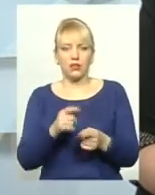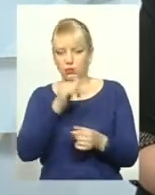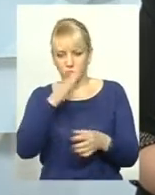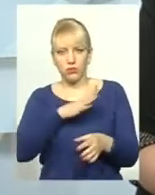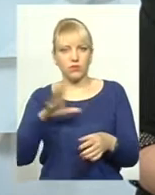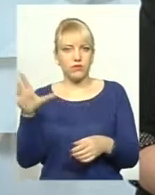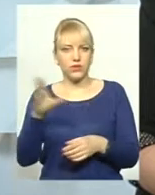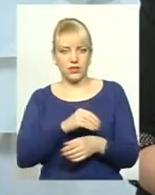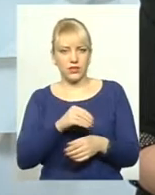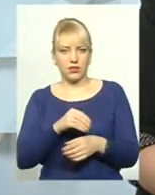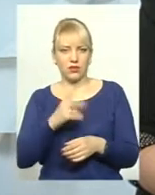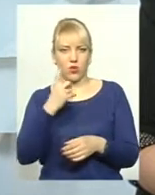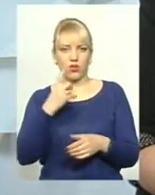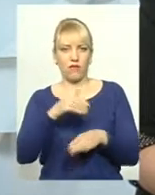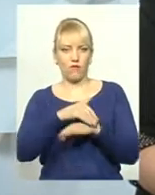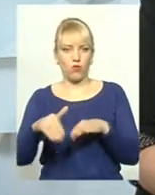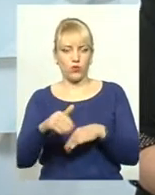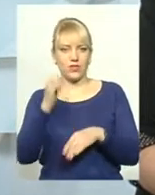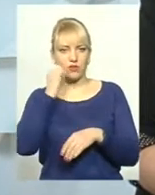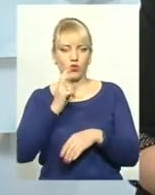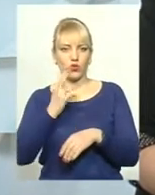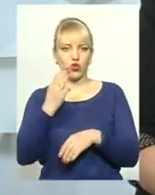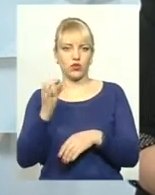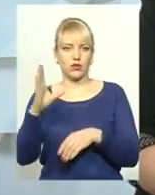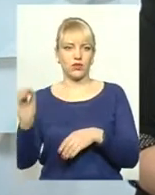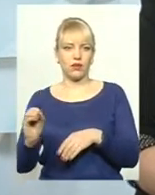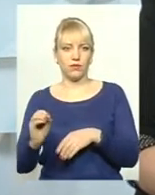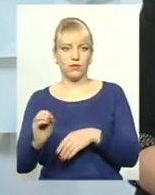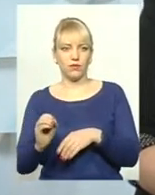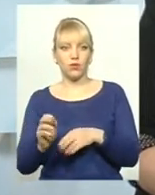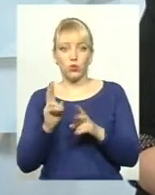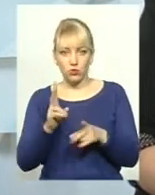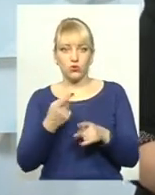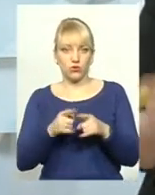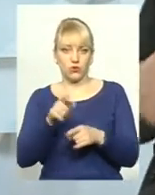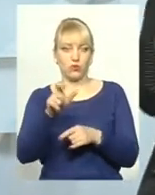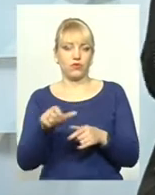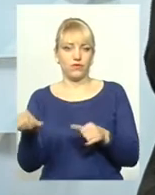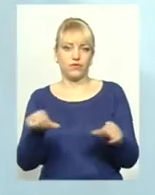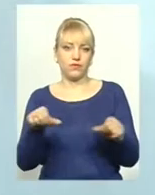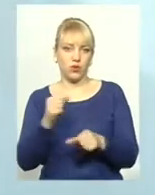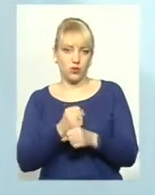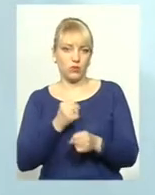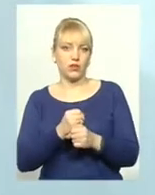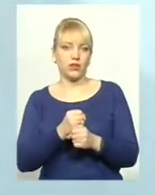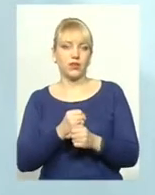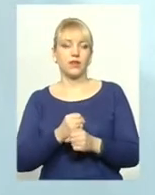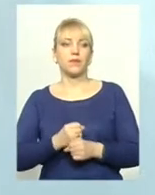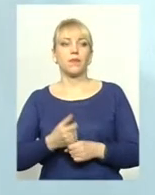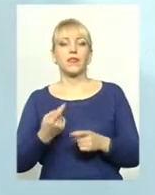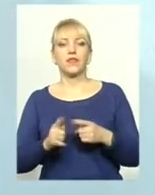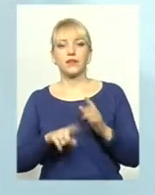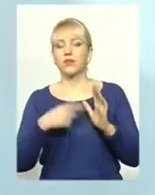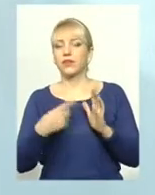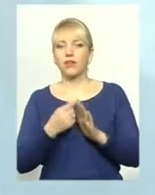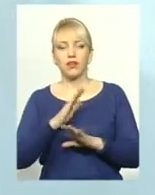собаки отруєні саме на одній вулиці. це вже хтось робить. Так. Взагалі, то цим питанням, це не тільки